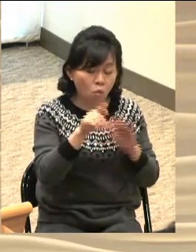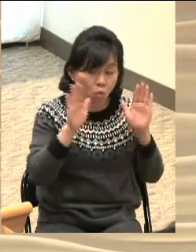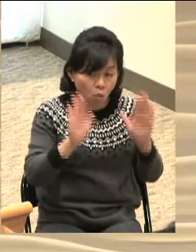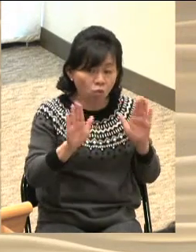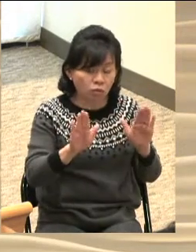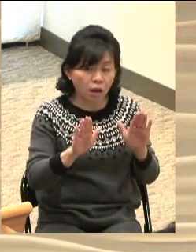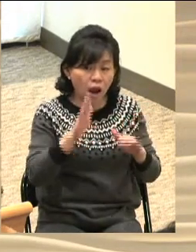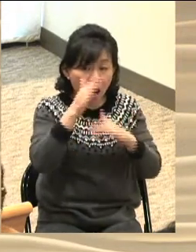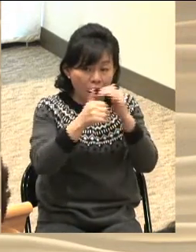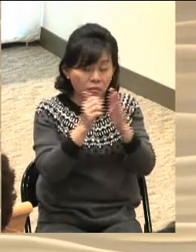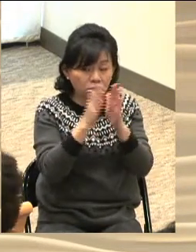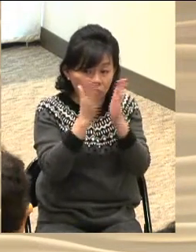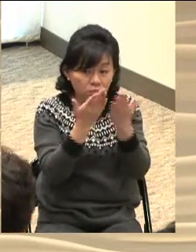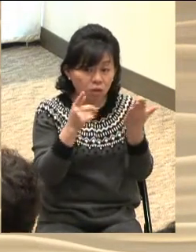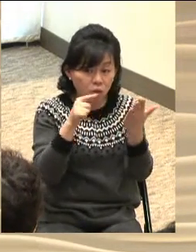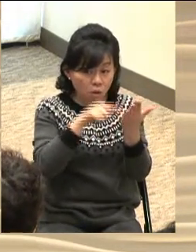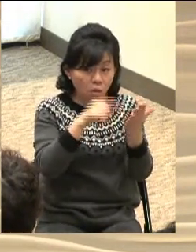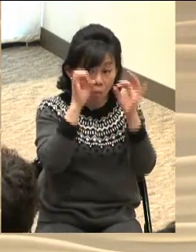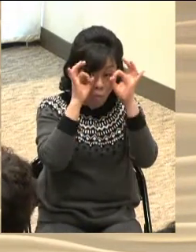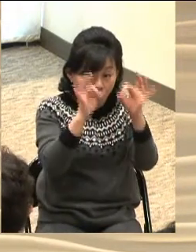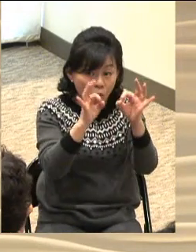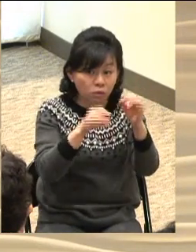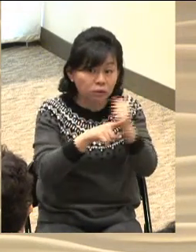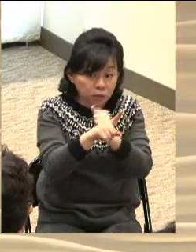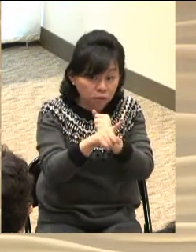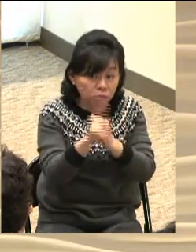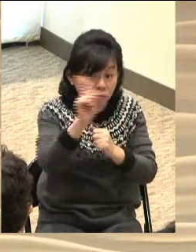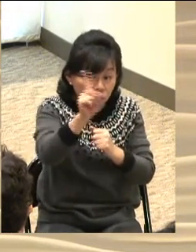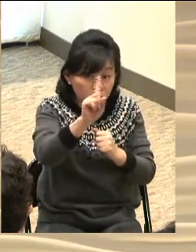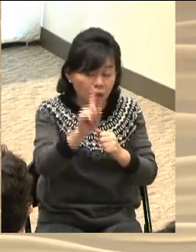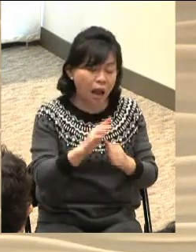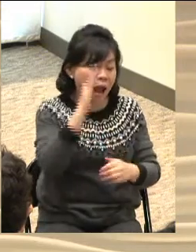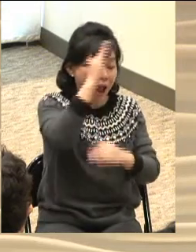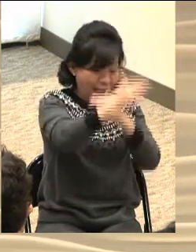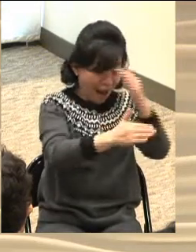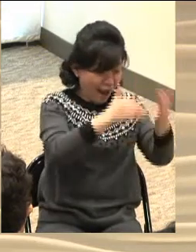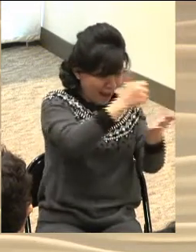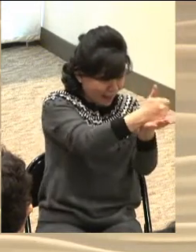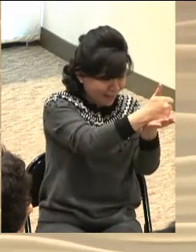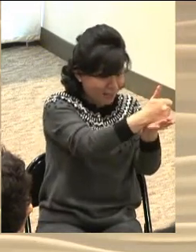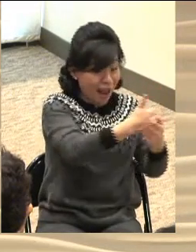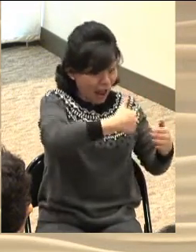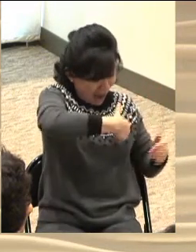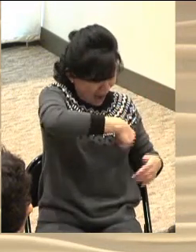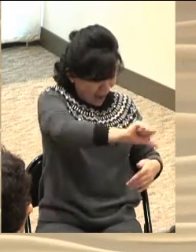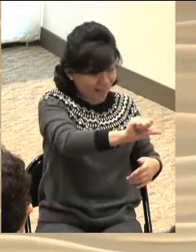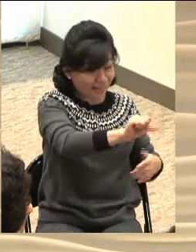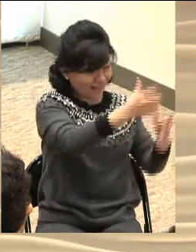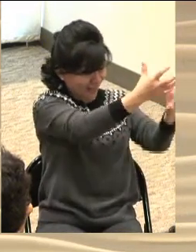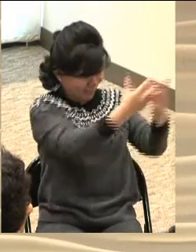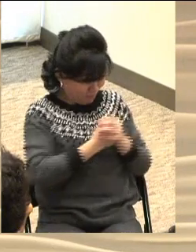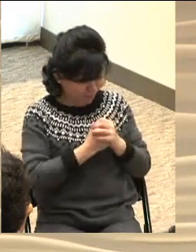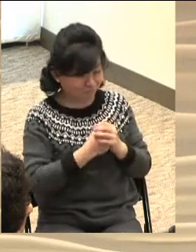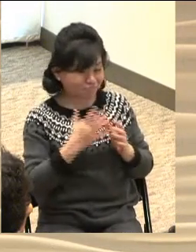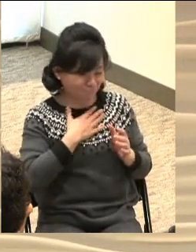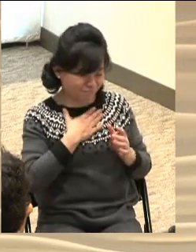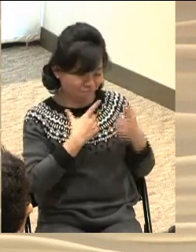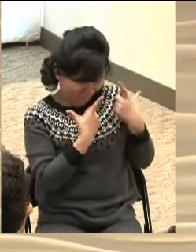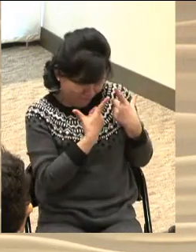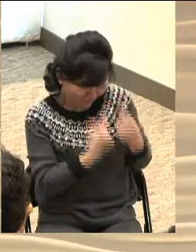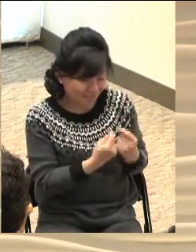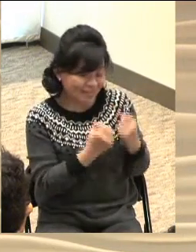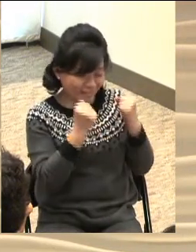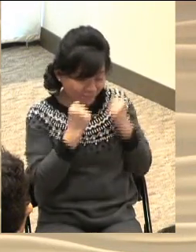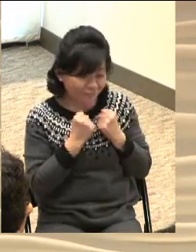본문의 문맥에 비추어 다시 해석을 해보자면 하나님의 아들을 소유한 이에게는 생명이